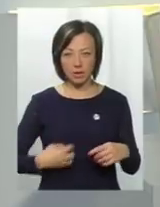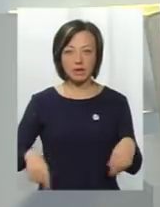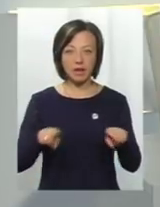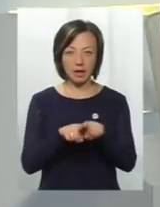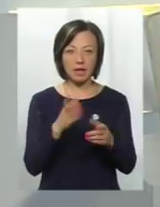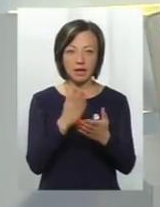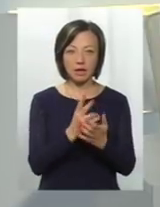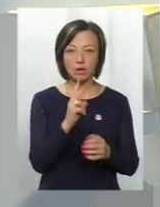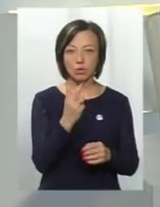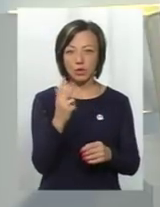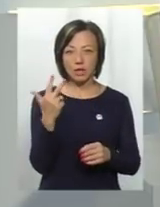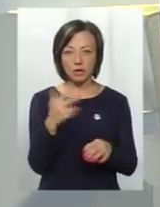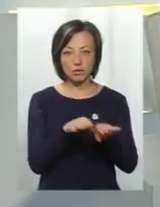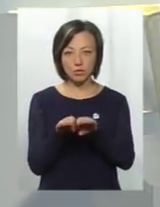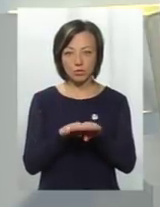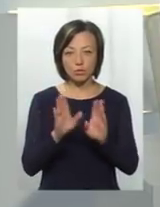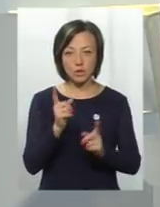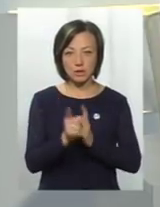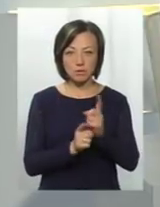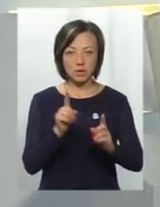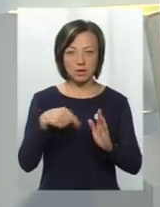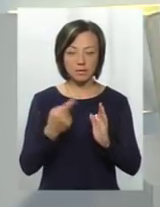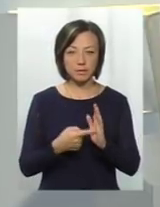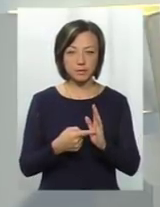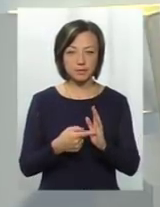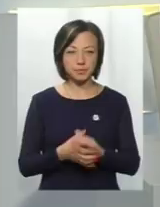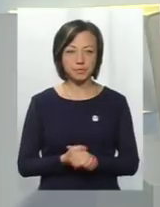є, другого і третього ступені? Чи там теж будуть якісь зміни вноситись?